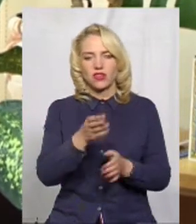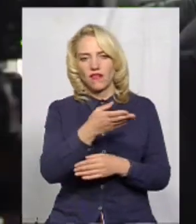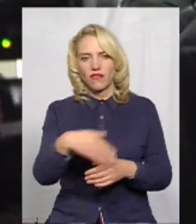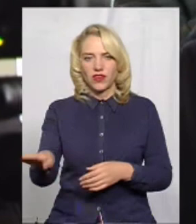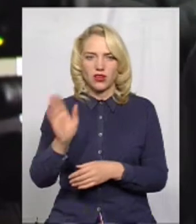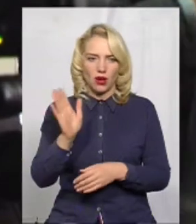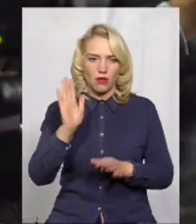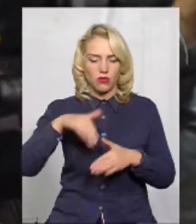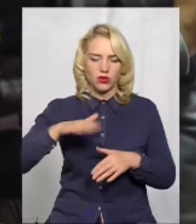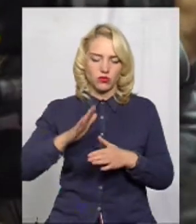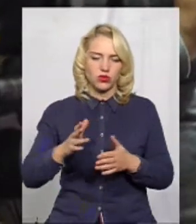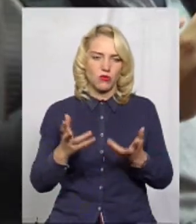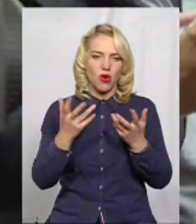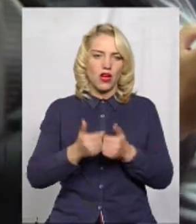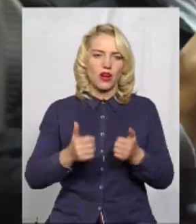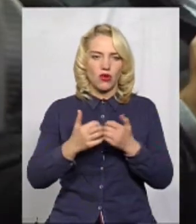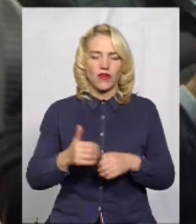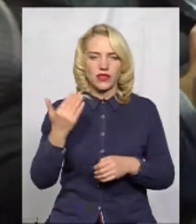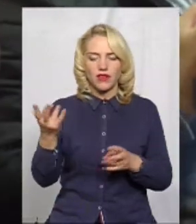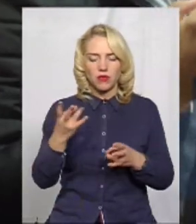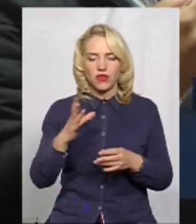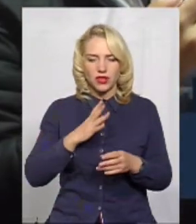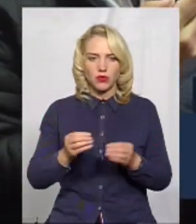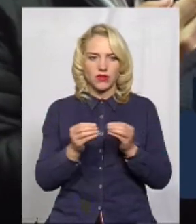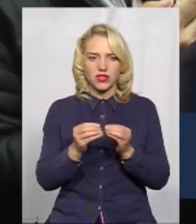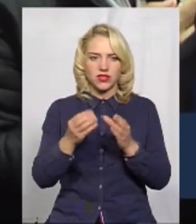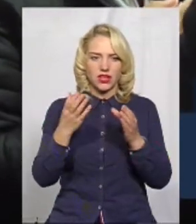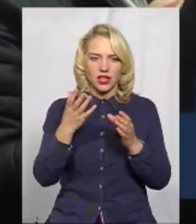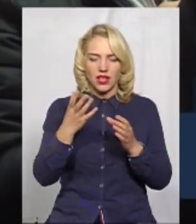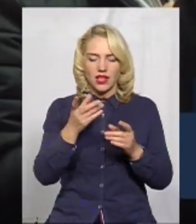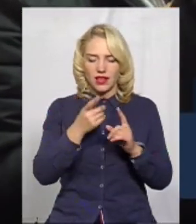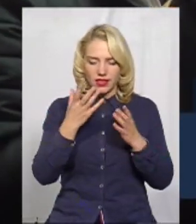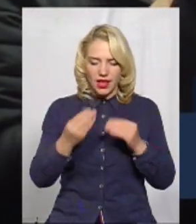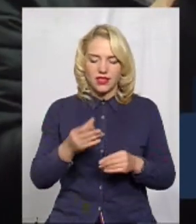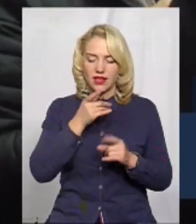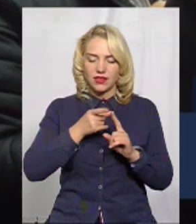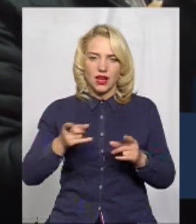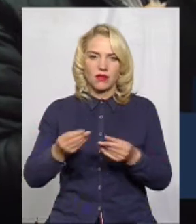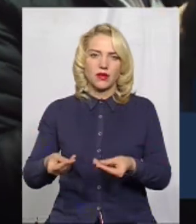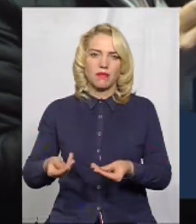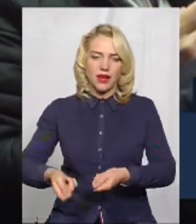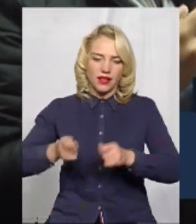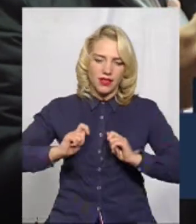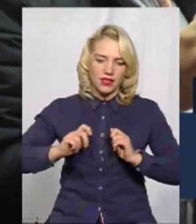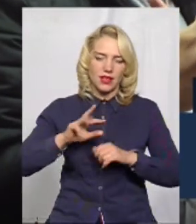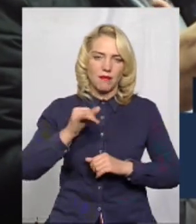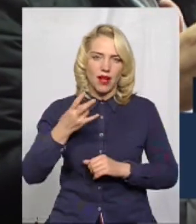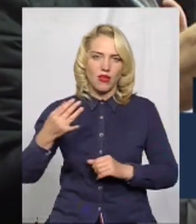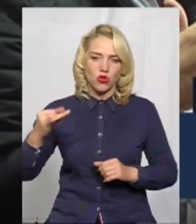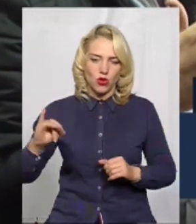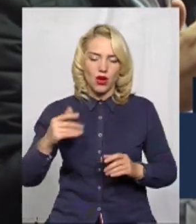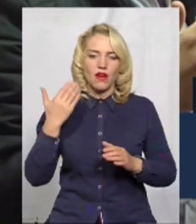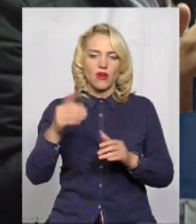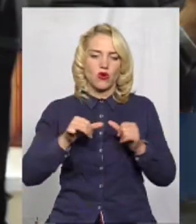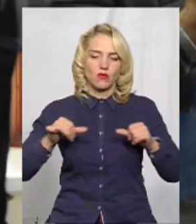рахуватися. Ви повинні були в 10-денний термін передати майно. Вам були направлені листи і склад комісії. Приїжджала комісія, ви